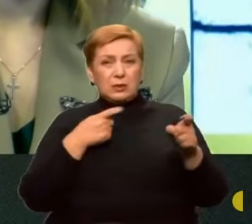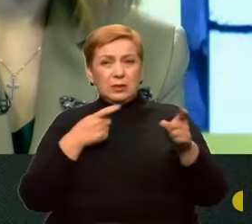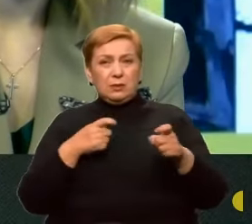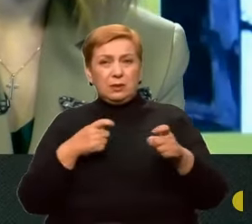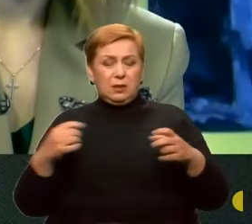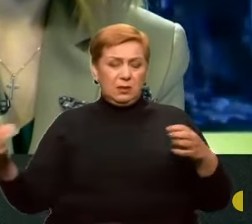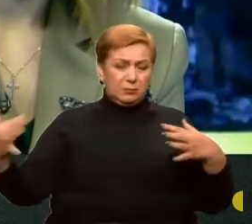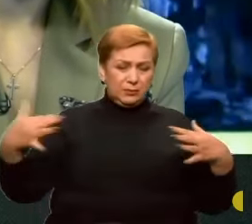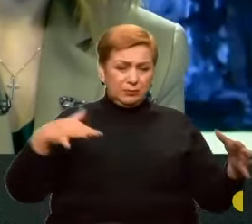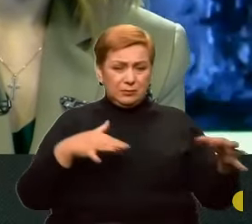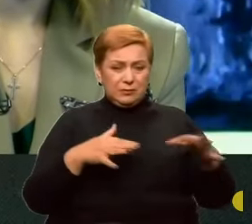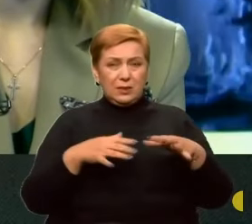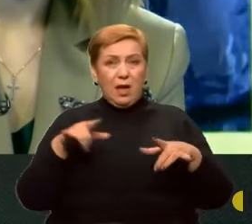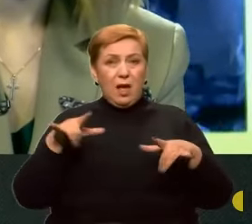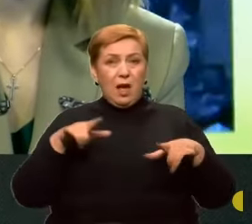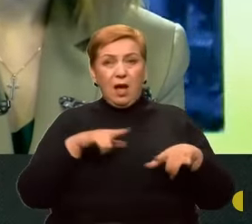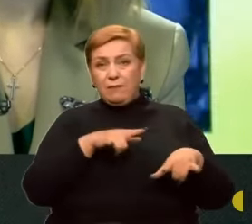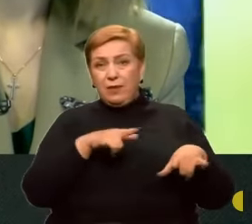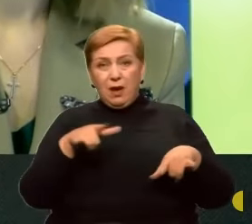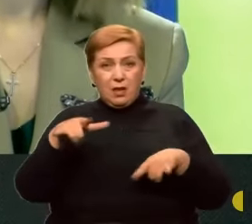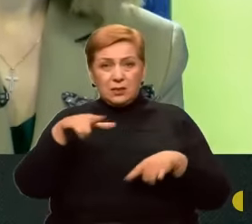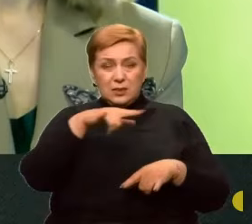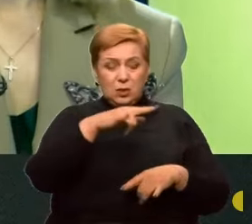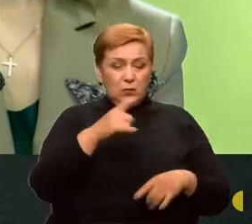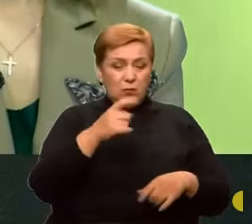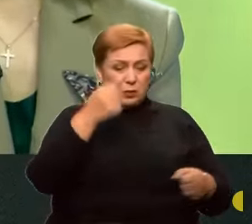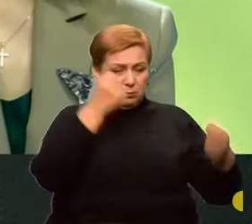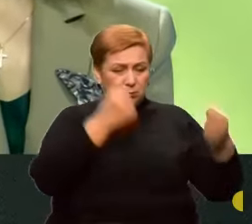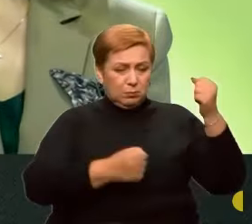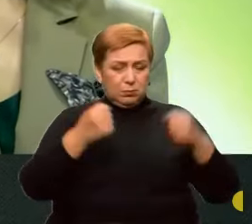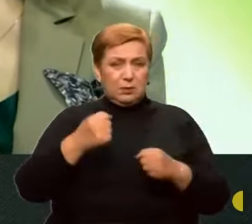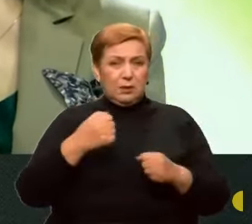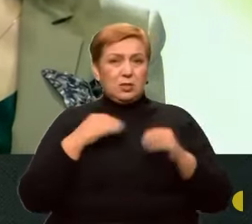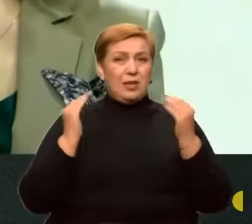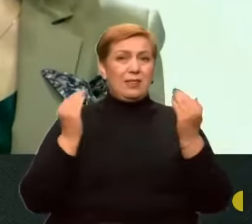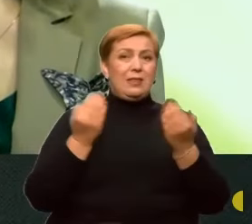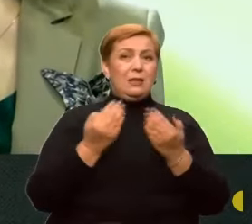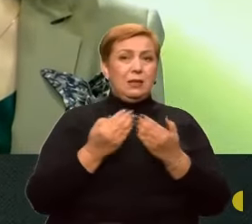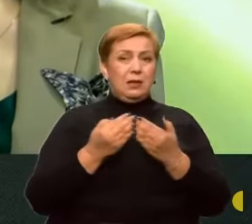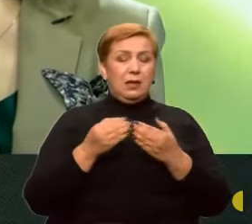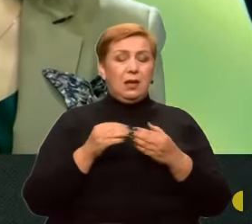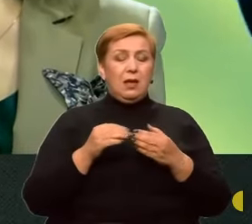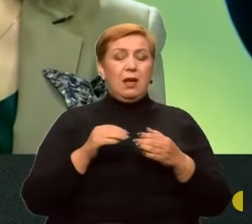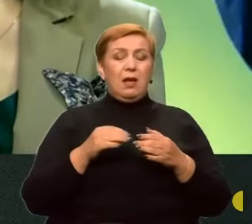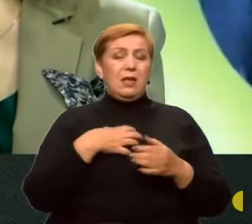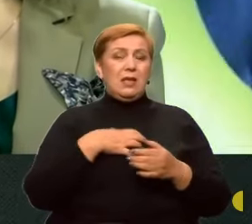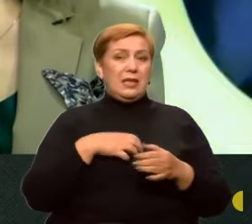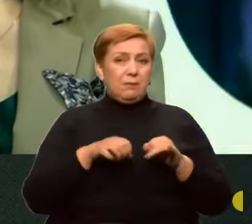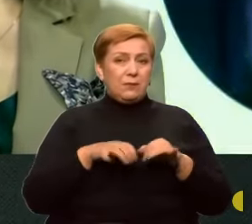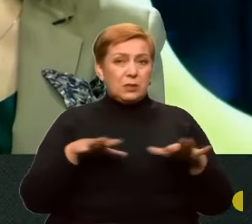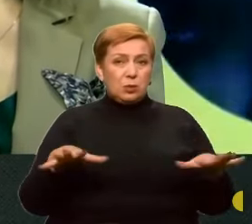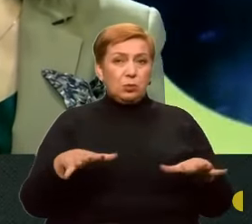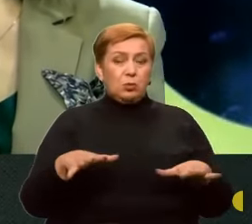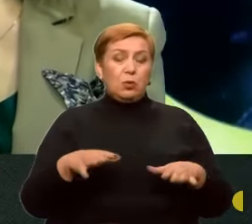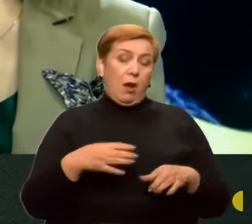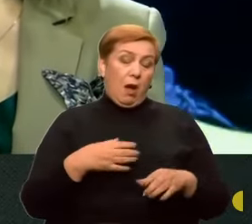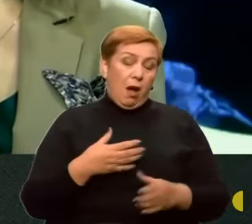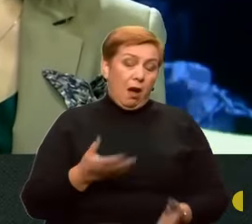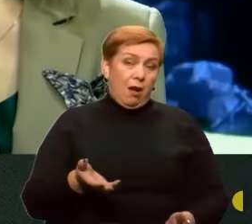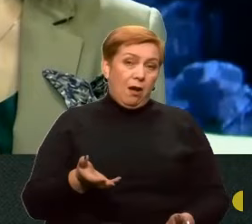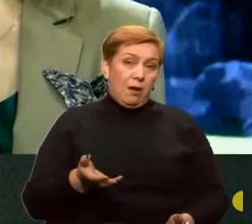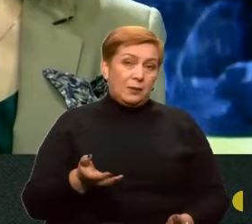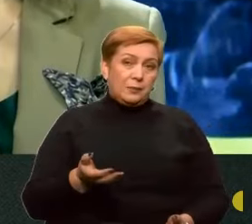Авіацію вони б'ють по інфраструктурі, по тилам нашим. а у відповідь наші дальнобойне західне зброї. Тут